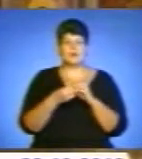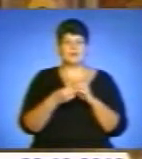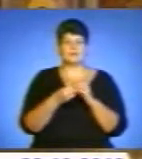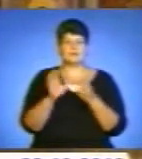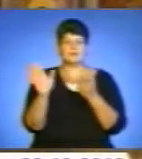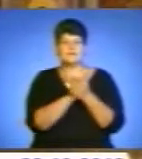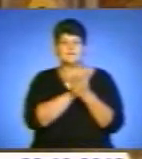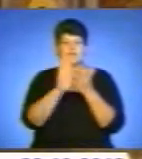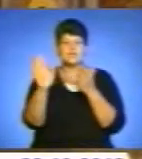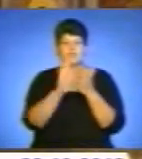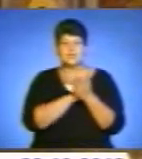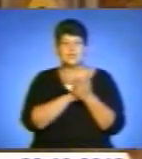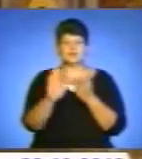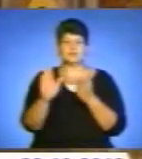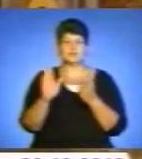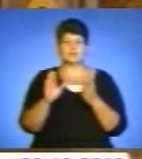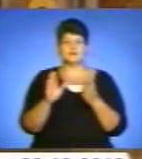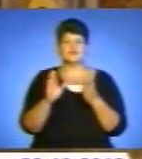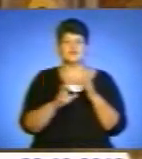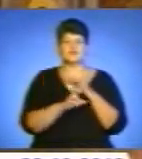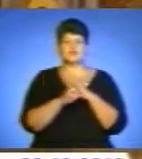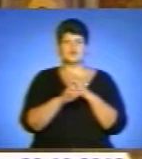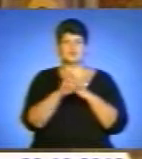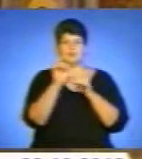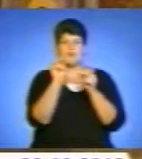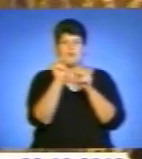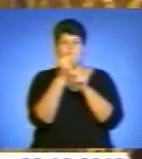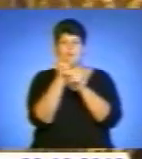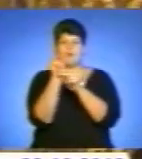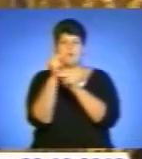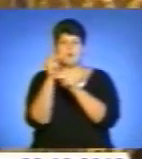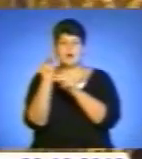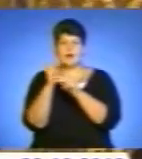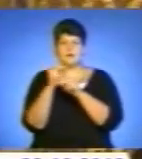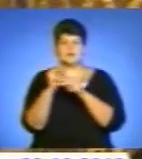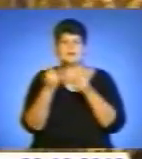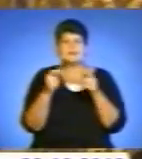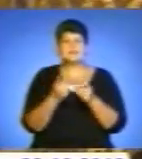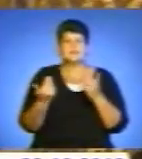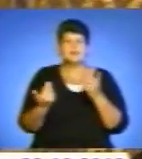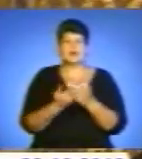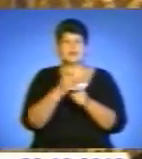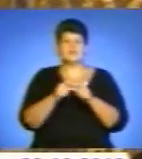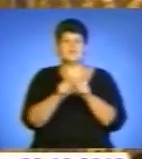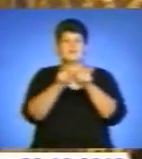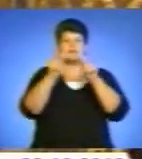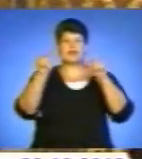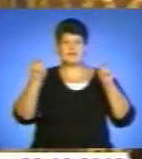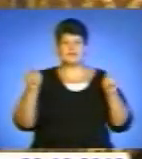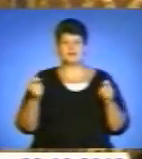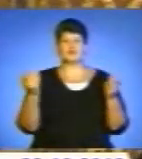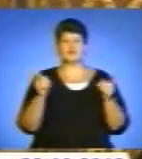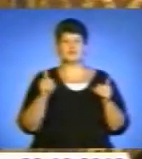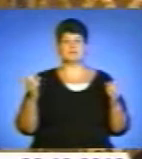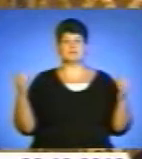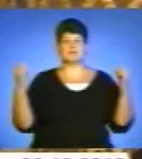відчищені. Собор структурно поправлений. Цей собор наново відкривається, щоб собирати